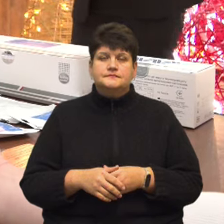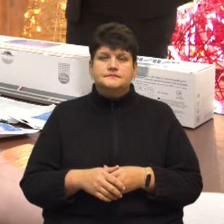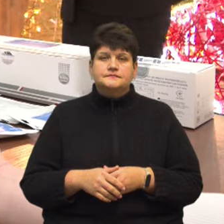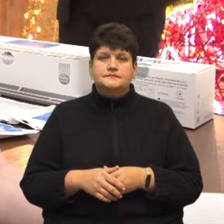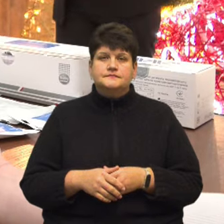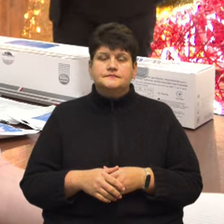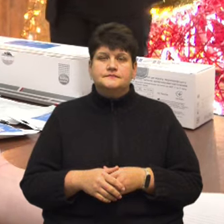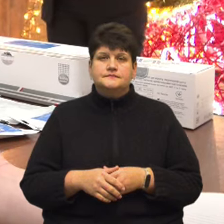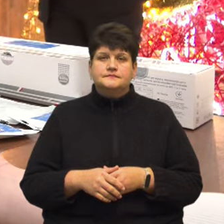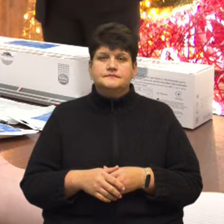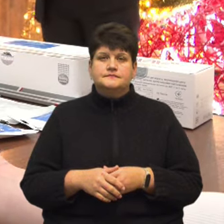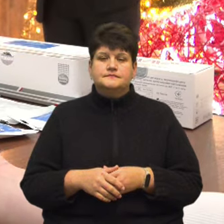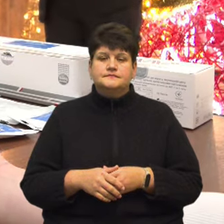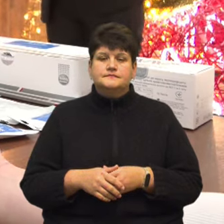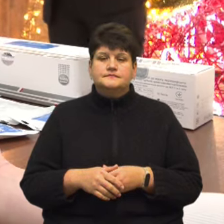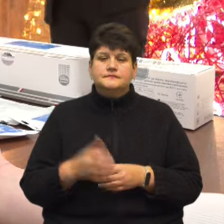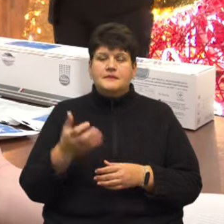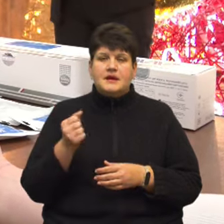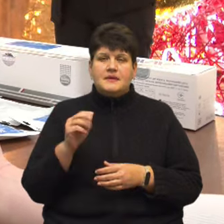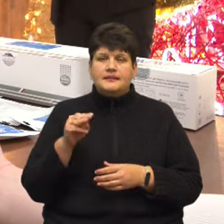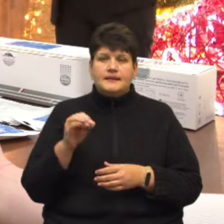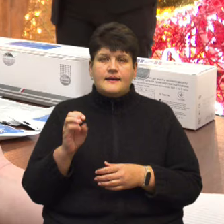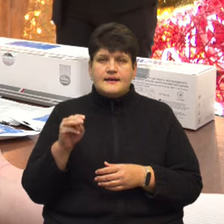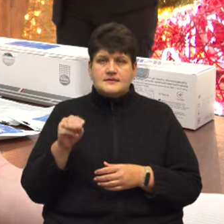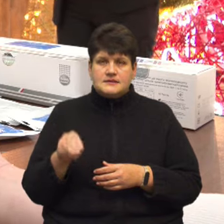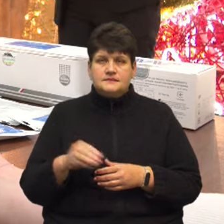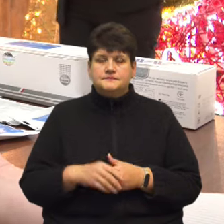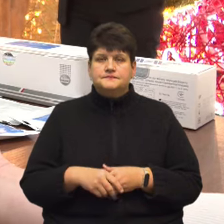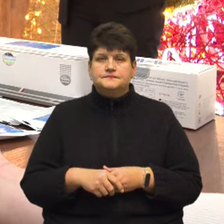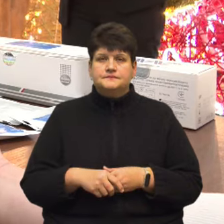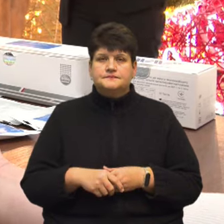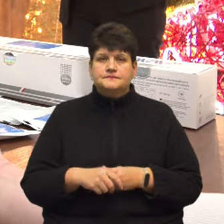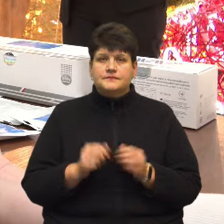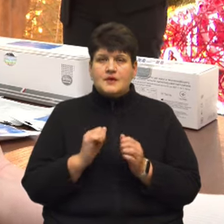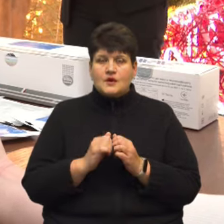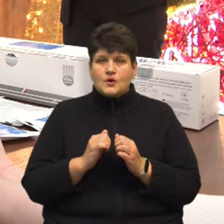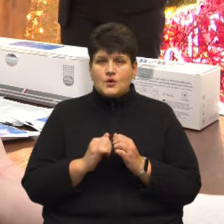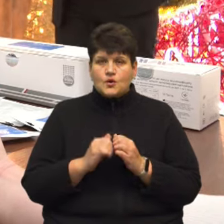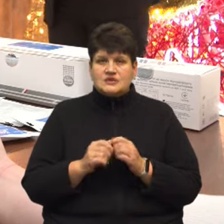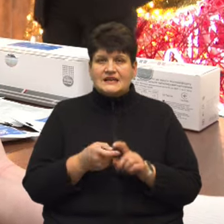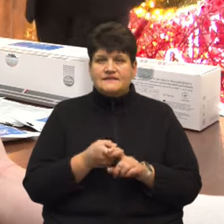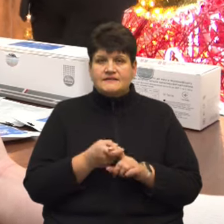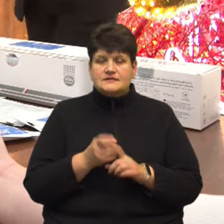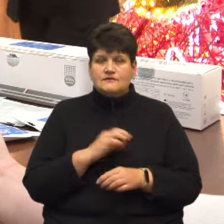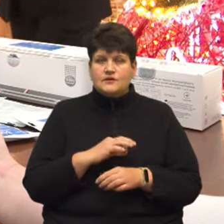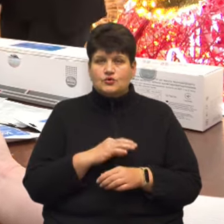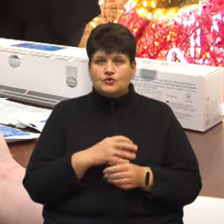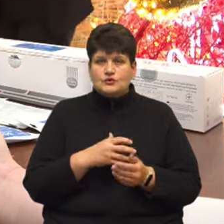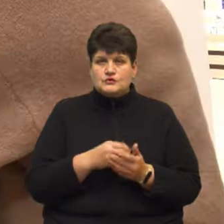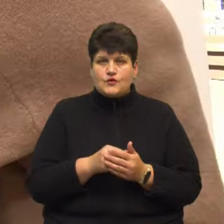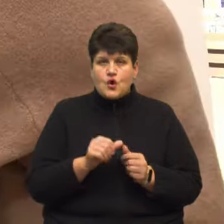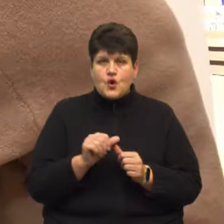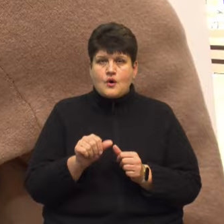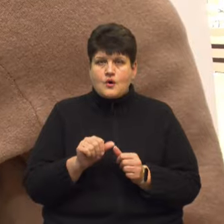Розкапуємо тест-касету, луночки. Для кожної інфекції використовуєте своя окрема